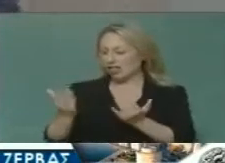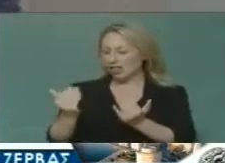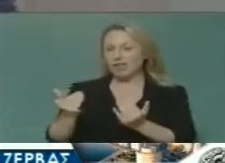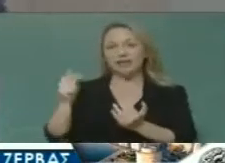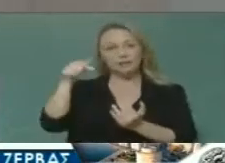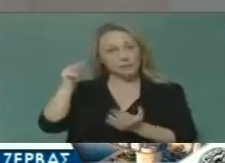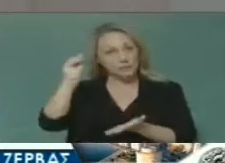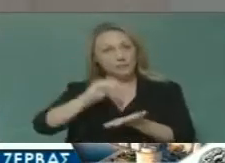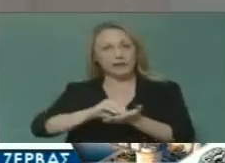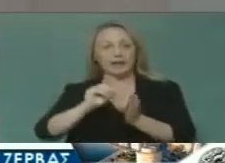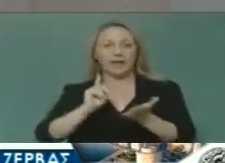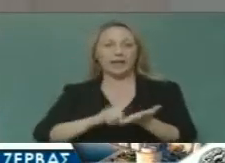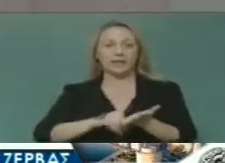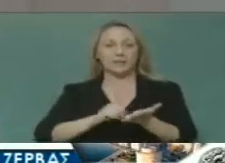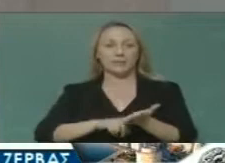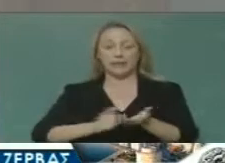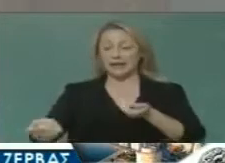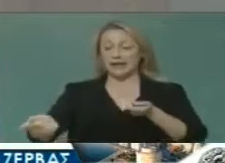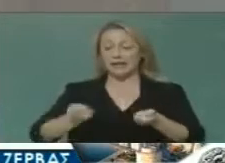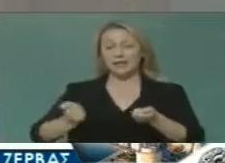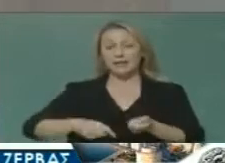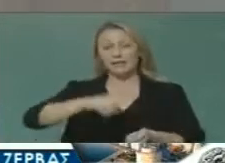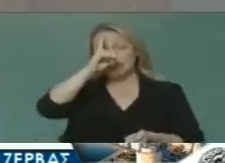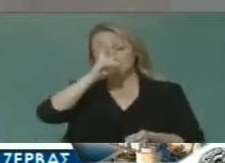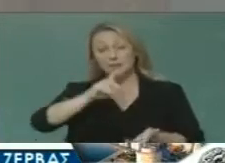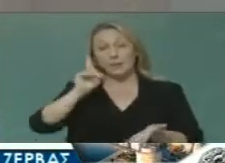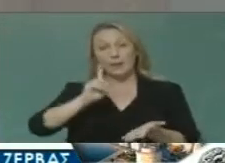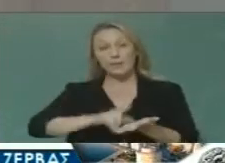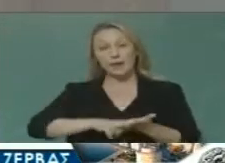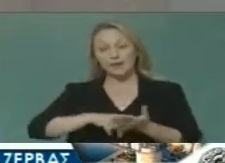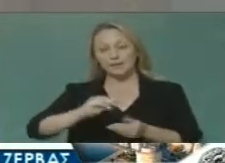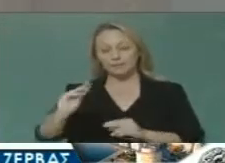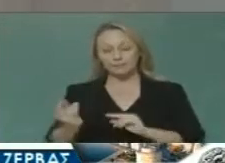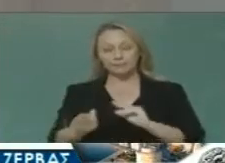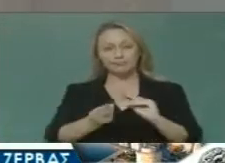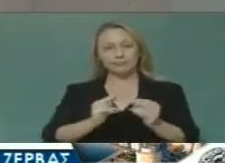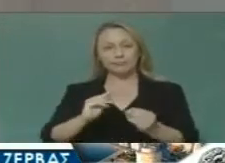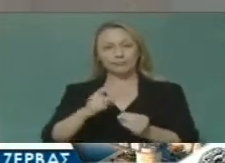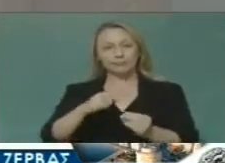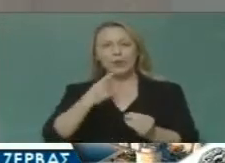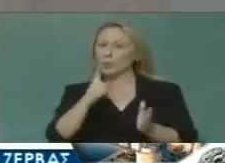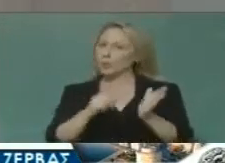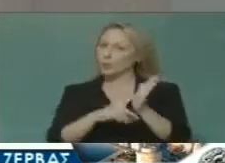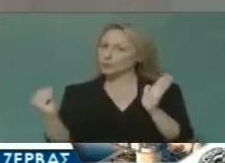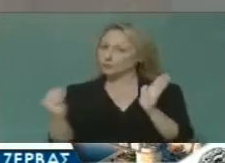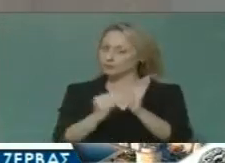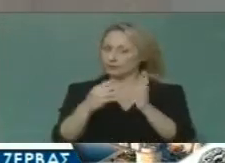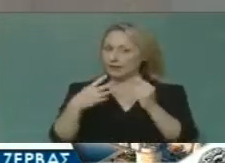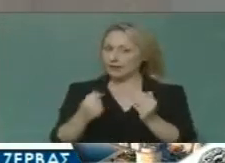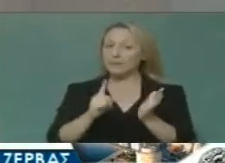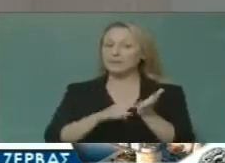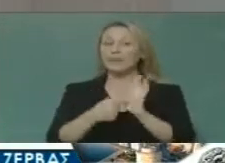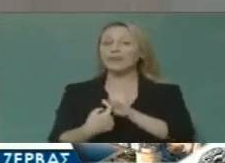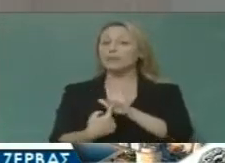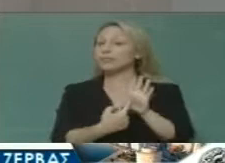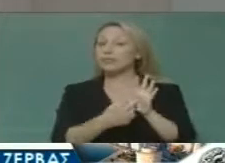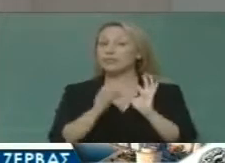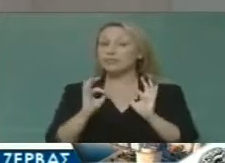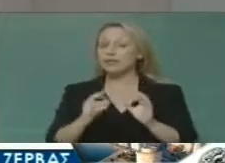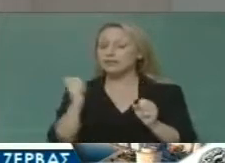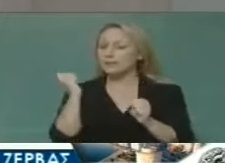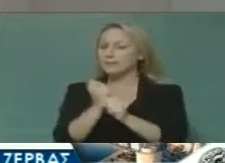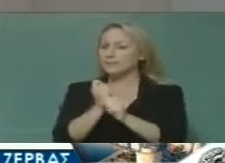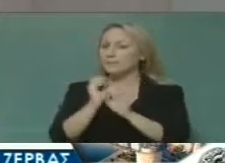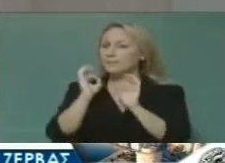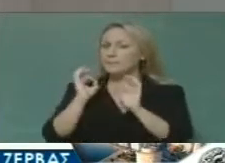διοίκηση οφείλει να παρουσιάζει σε τακτά χρονικά διαστήματα και όπως ορίζει ο νόμος το έργο της. Οφείλουμε τρόπο